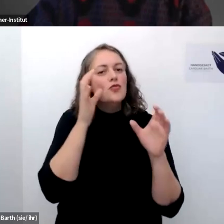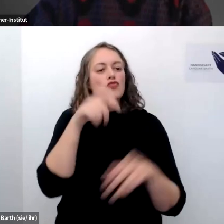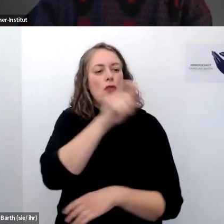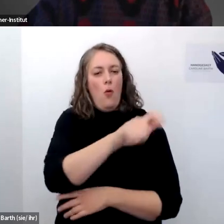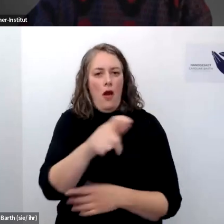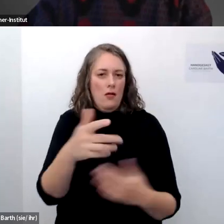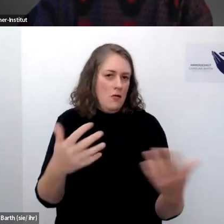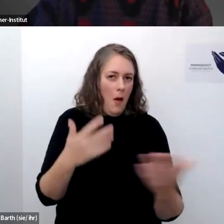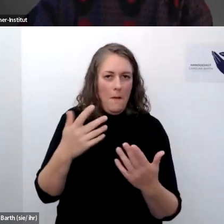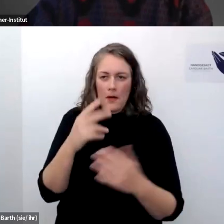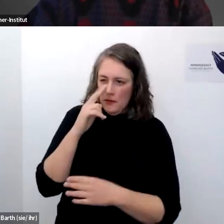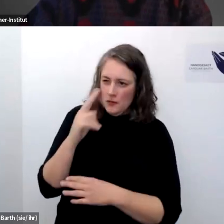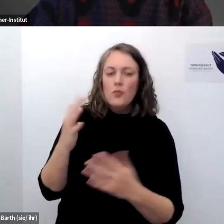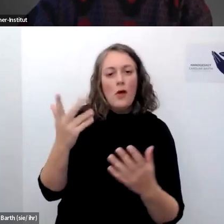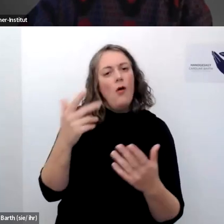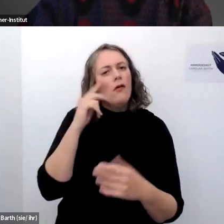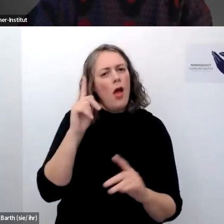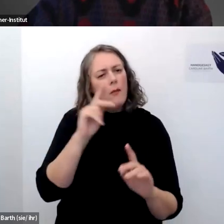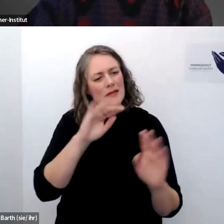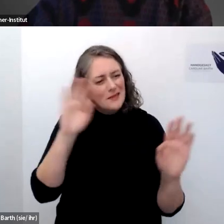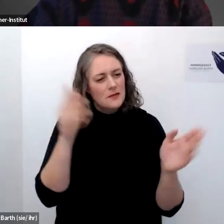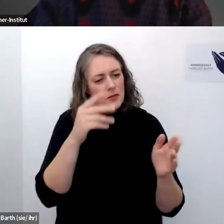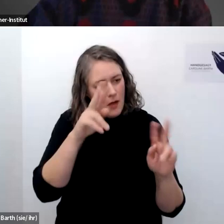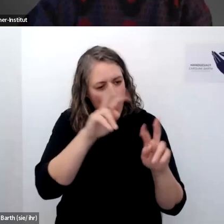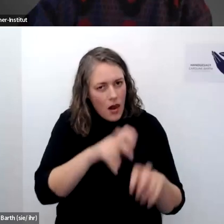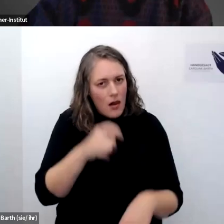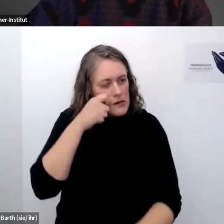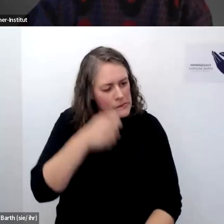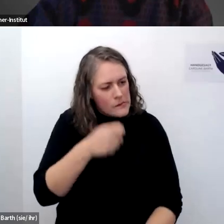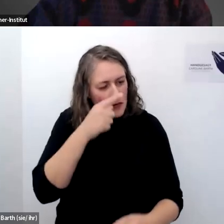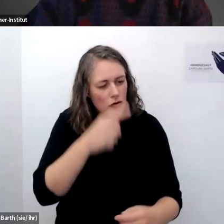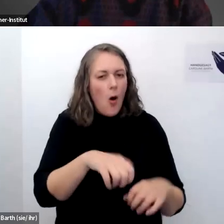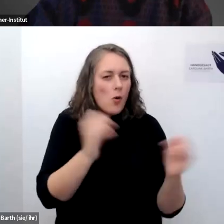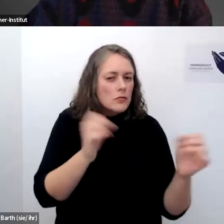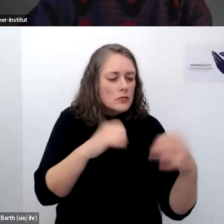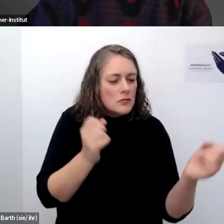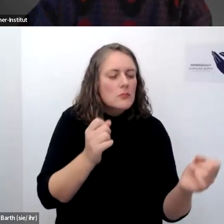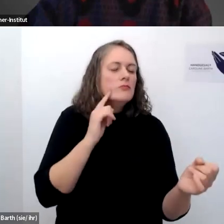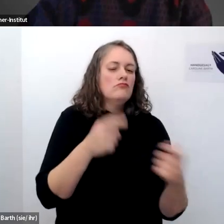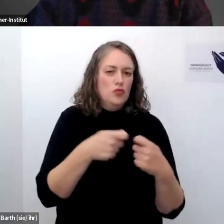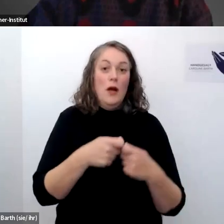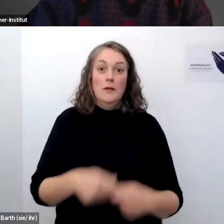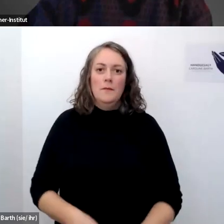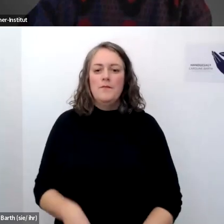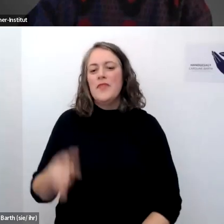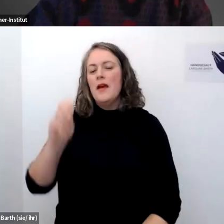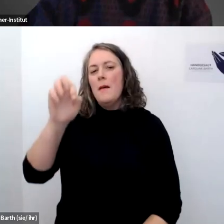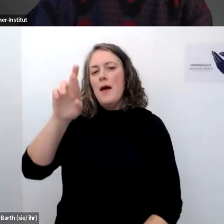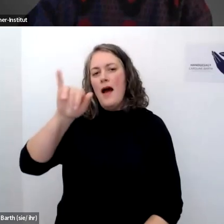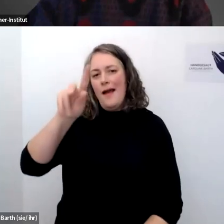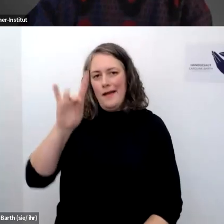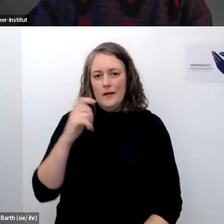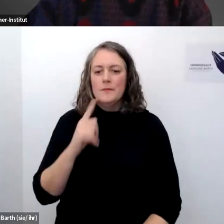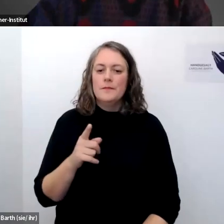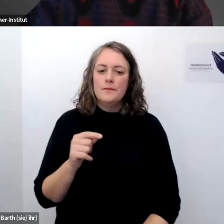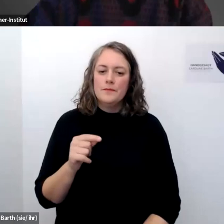das da reinzuschauen ist auch wichtig glaube ich gespannt ja dann habe ich noch geschrieben als kommentar also ich war jetzt ganz